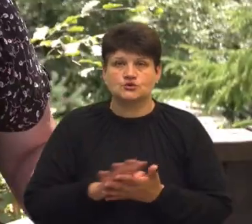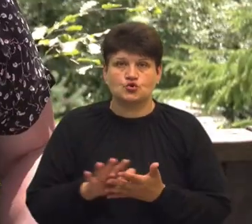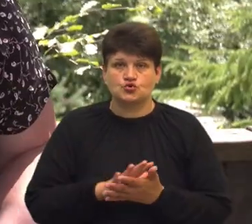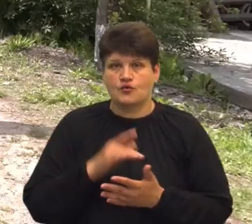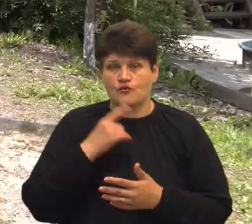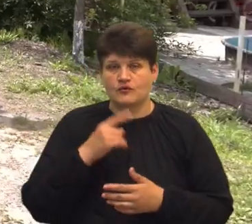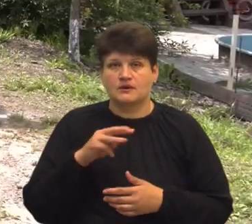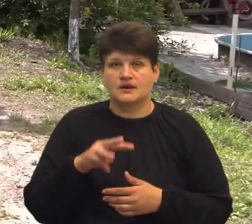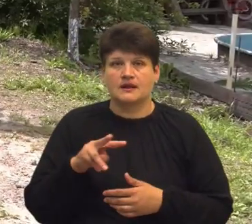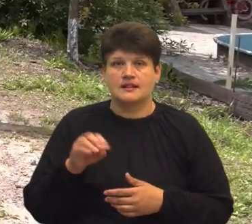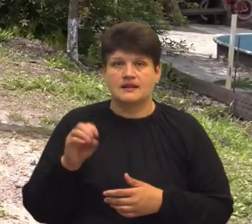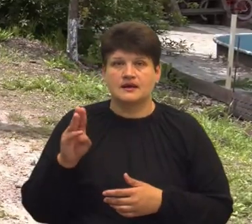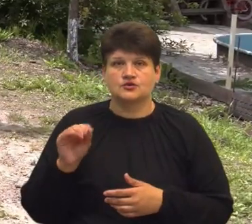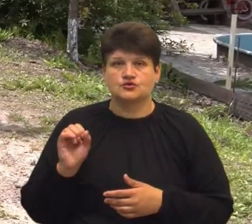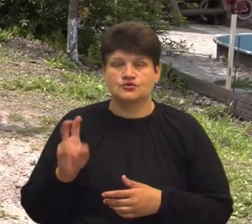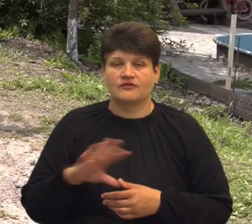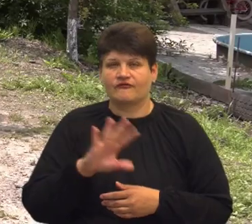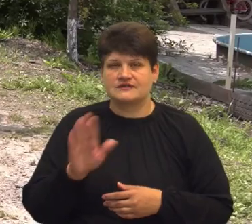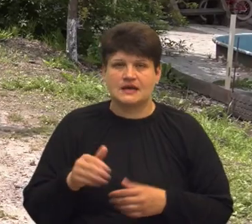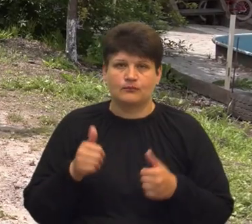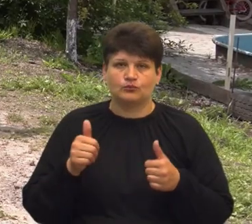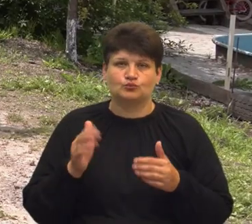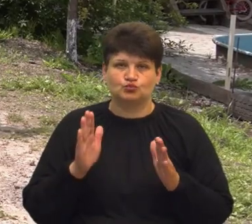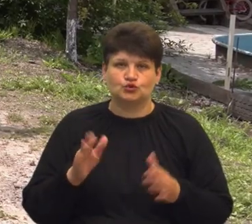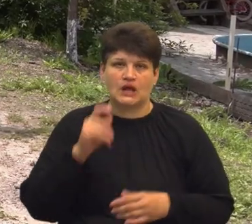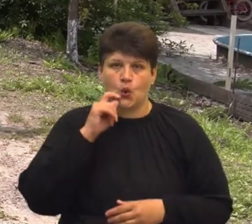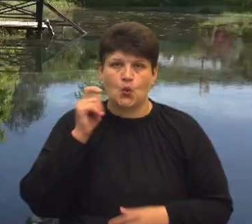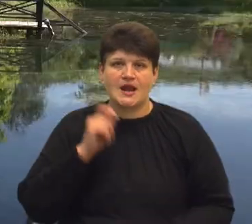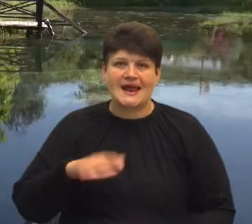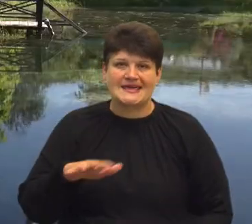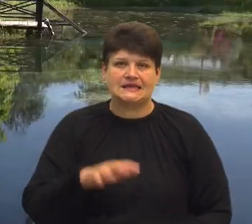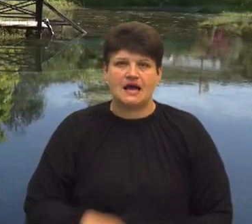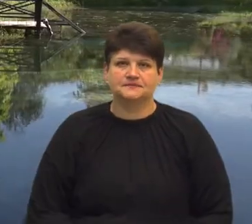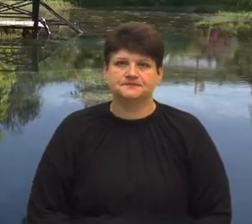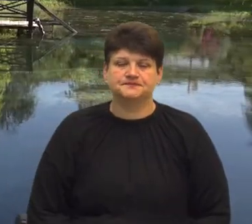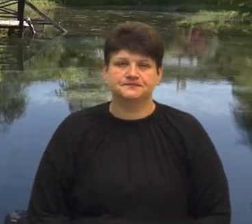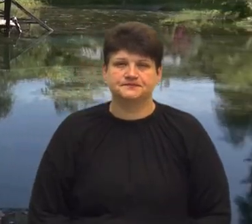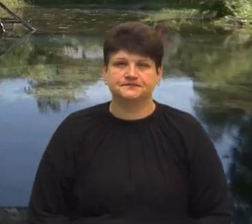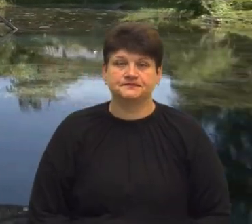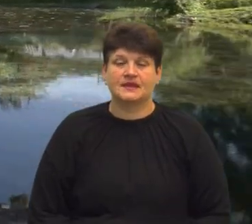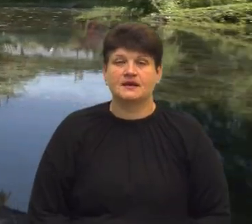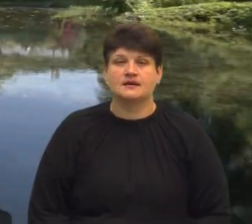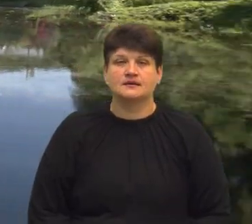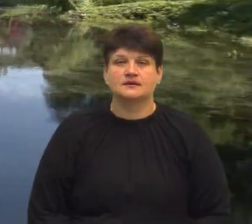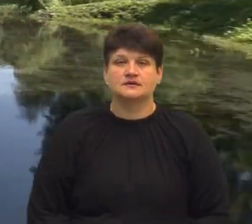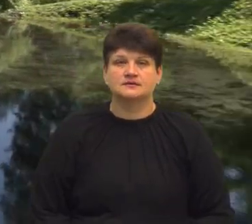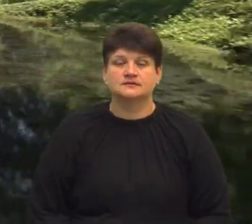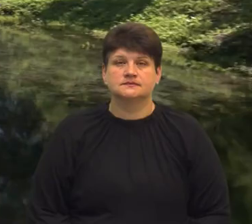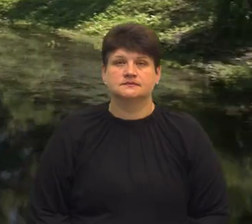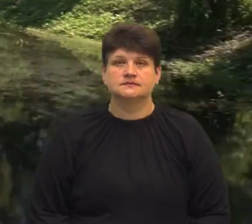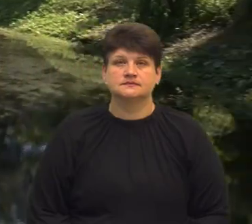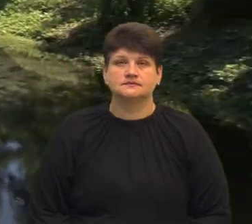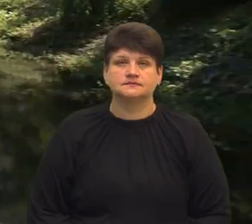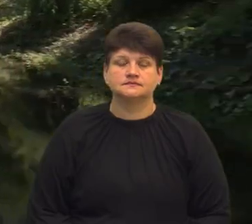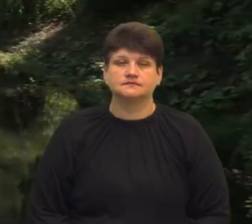Марія Лишчук. Все буде Україна! Анастасія Кисілі, Андрій Мід, Суспільні новини,